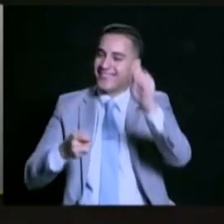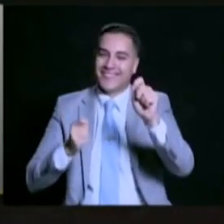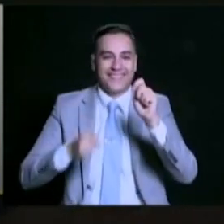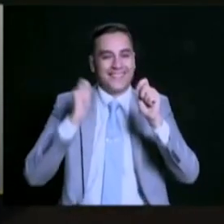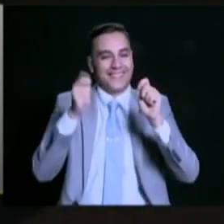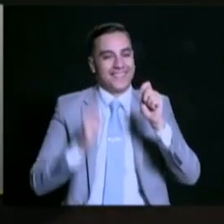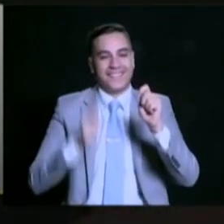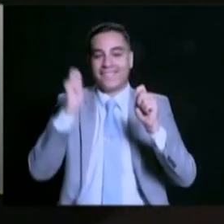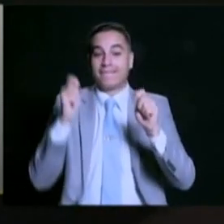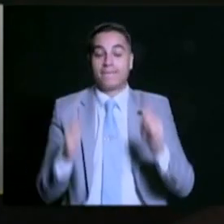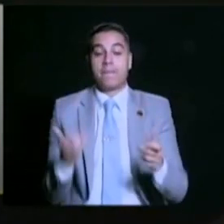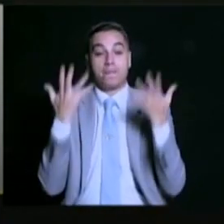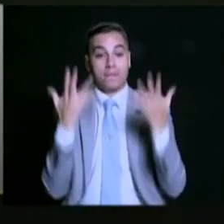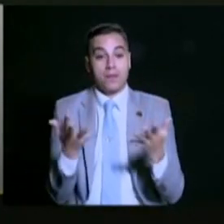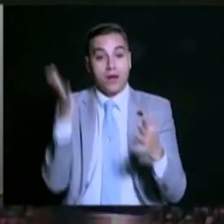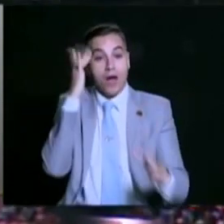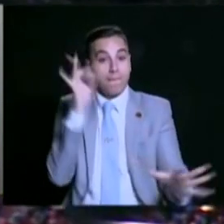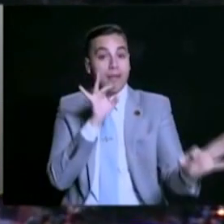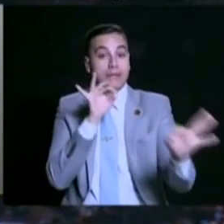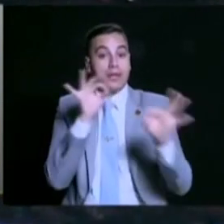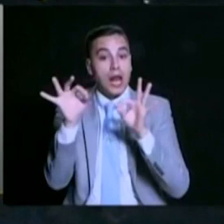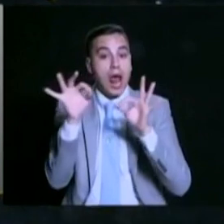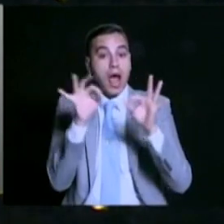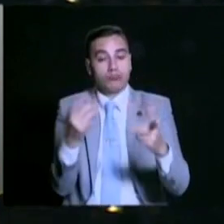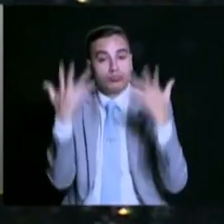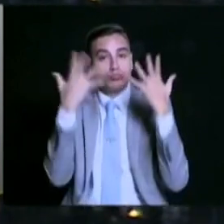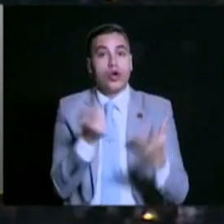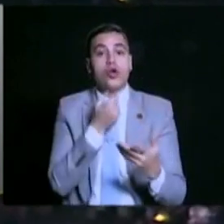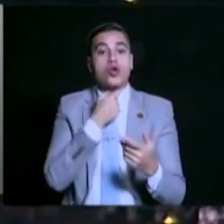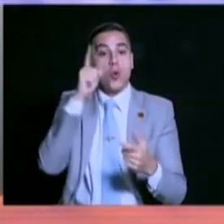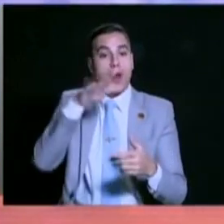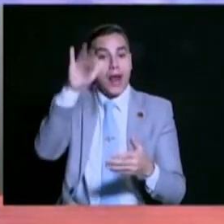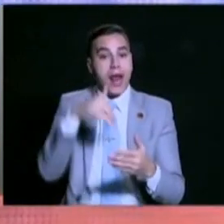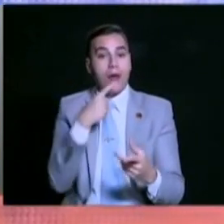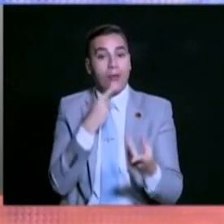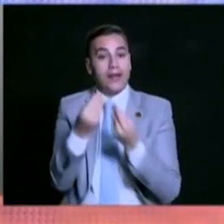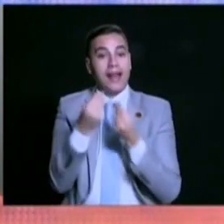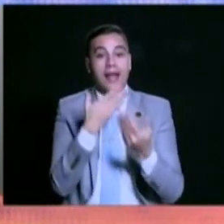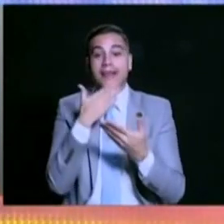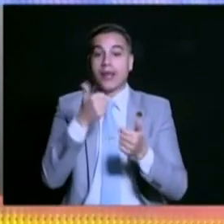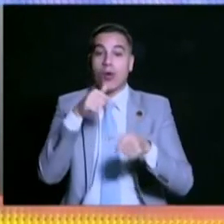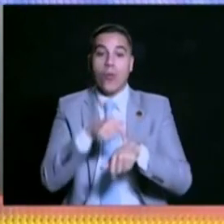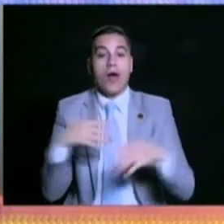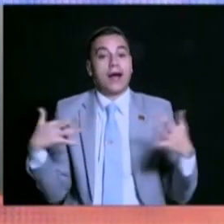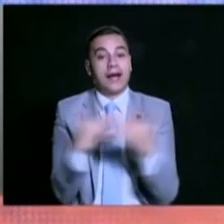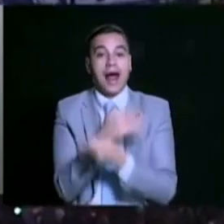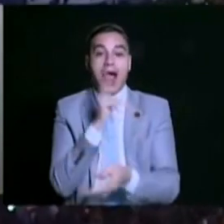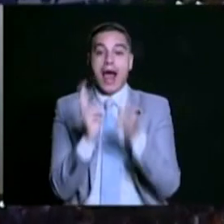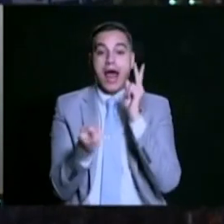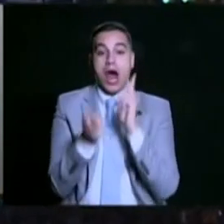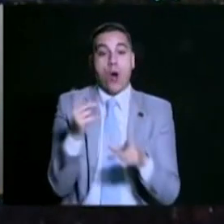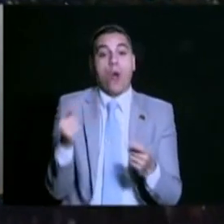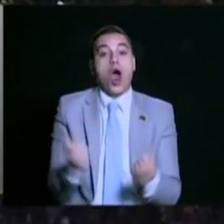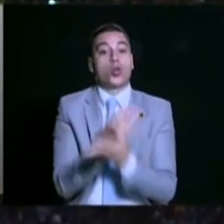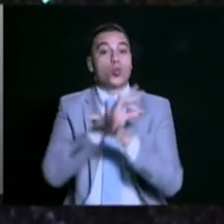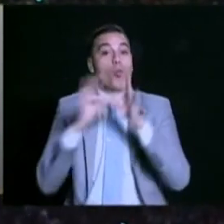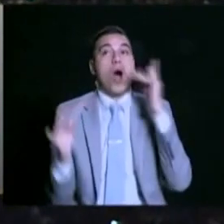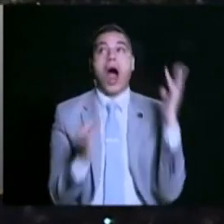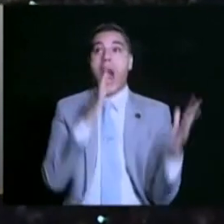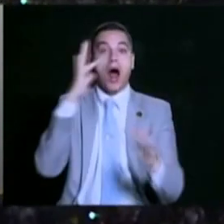الشكر بعد ربنا هو بيرجع للسعيد رئيس الجمهورية بيرجع للأجهزة التنفيذية